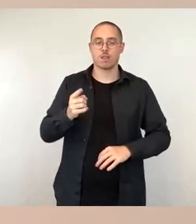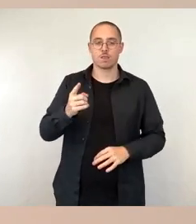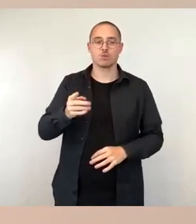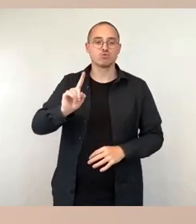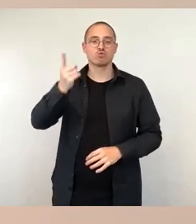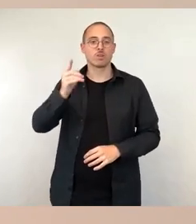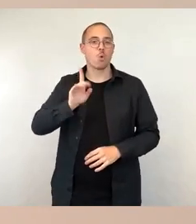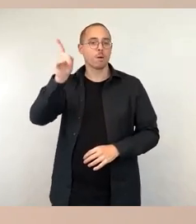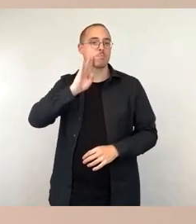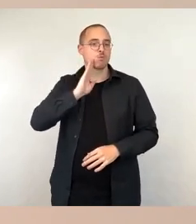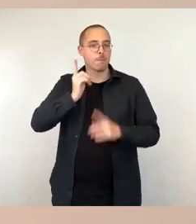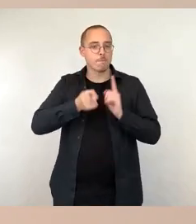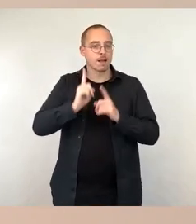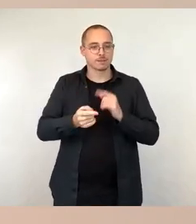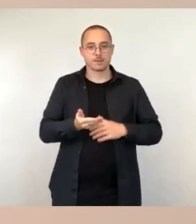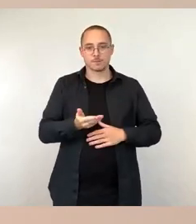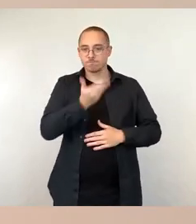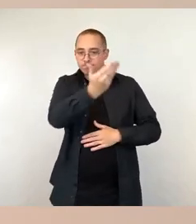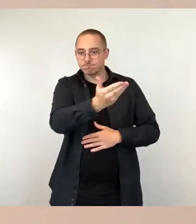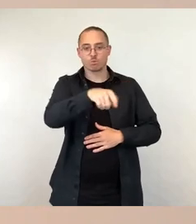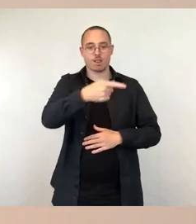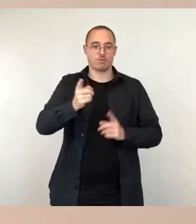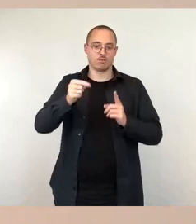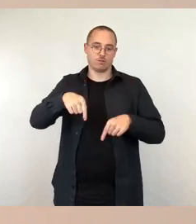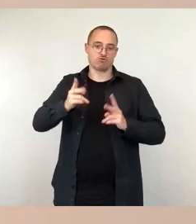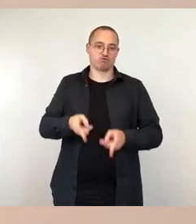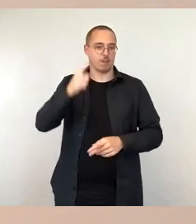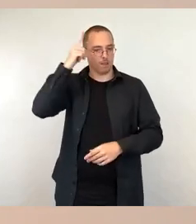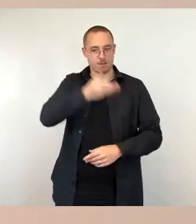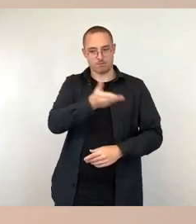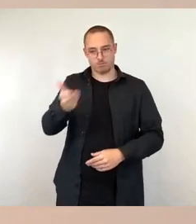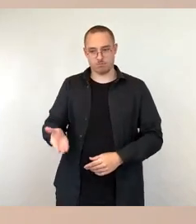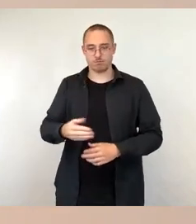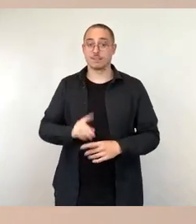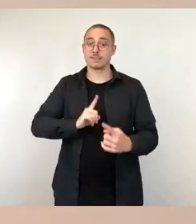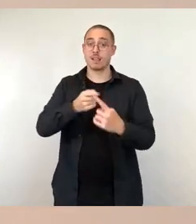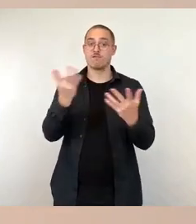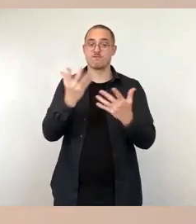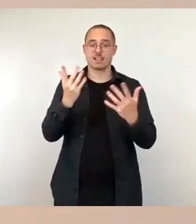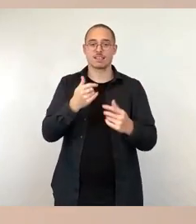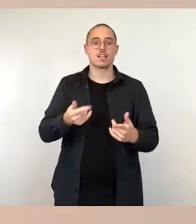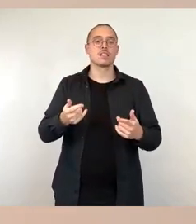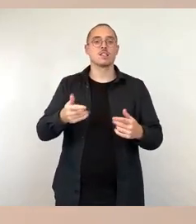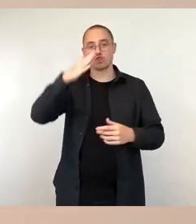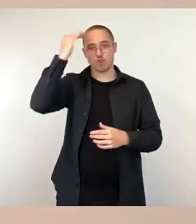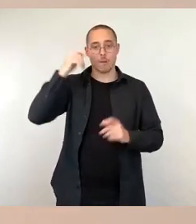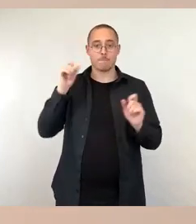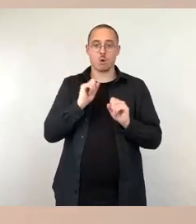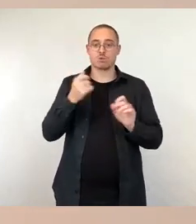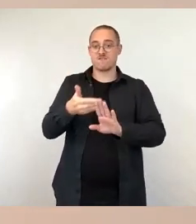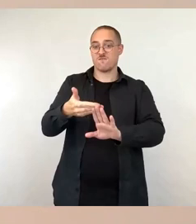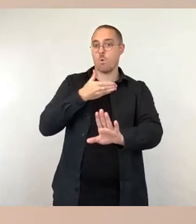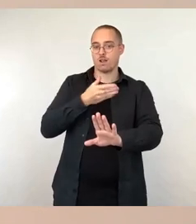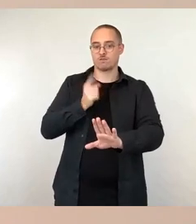mit dem Ziel, dass wir noch vor der Sommerpause einen Vorlagenentwurf haben, der dann aber mit Blick auf die Sitzungstermine und die Beratungsfolge